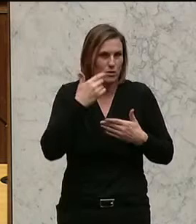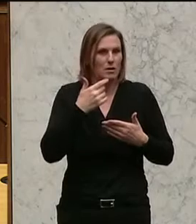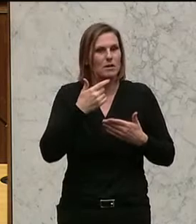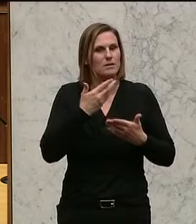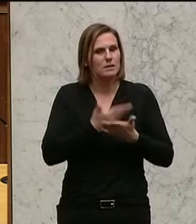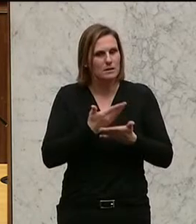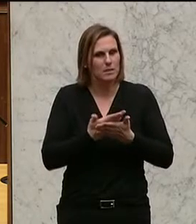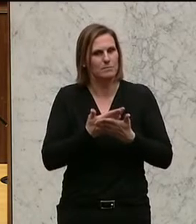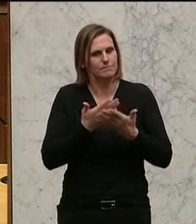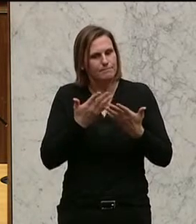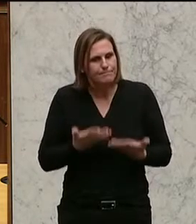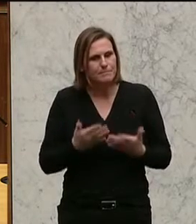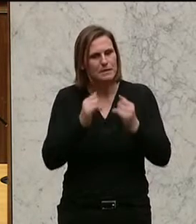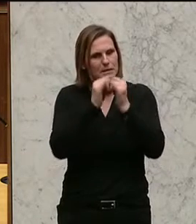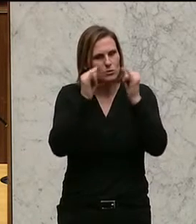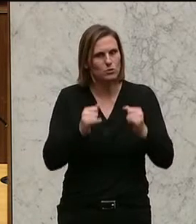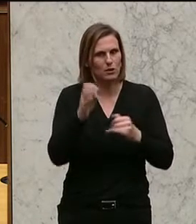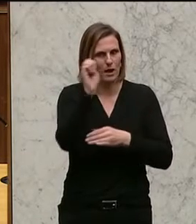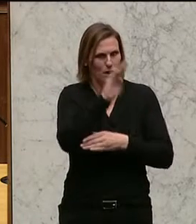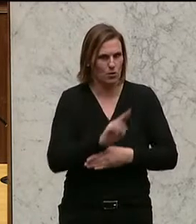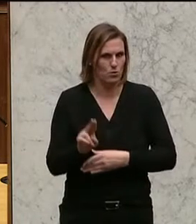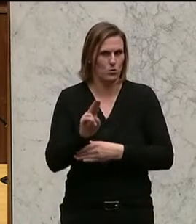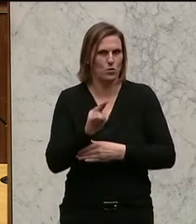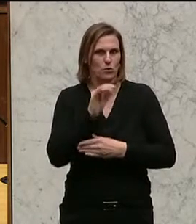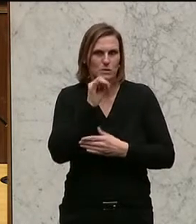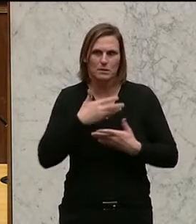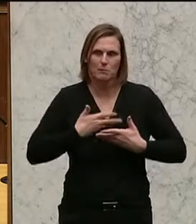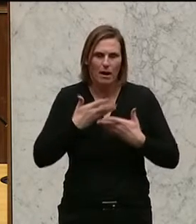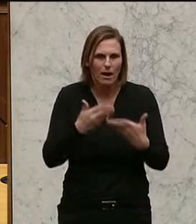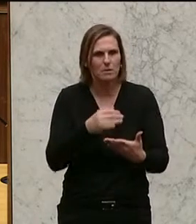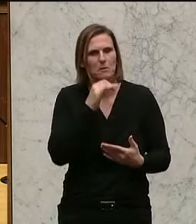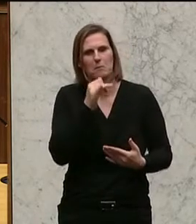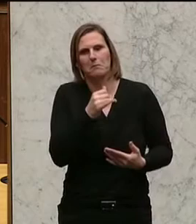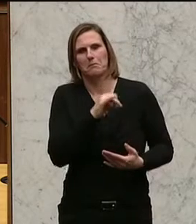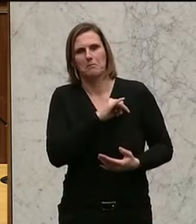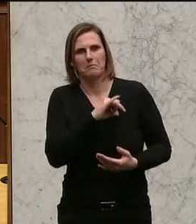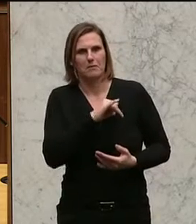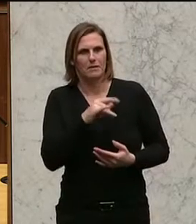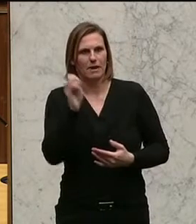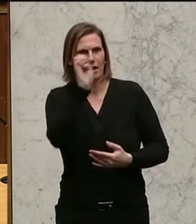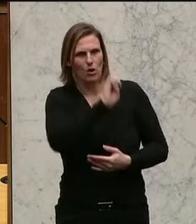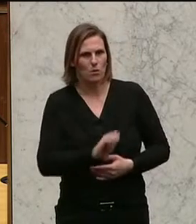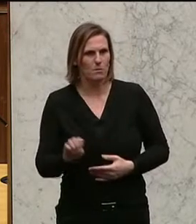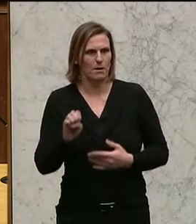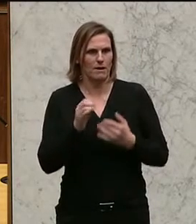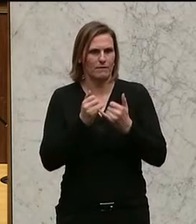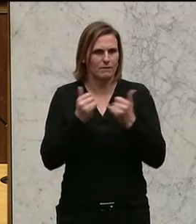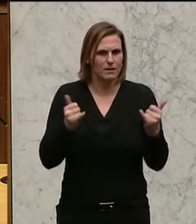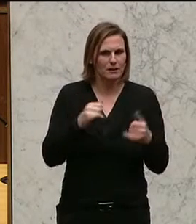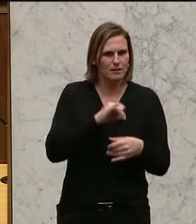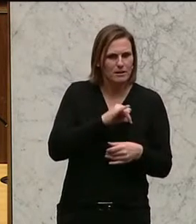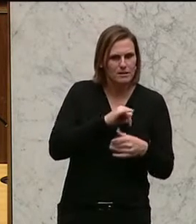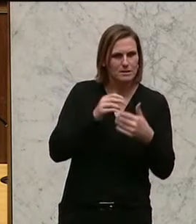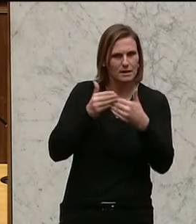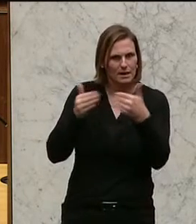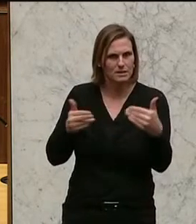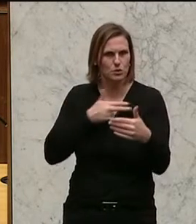evident, dass die Institutionen der Europäischen Union nicht bereit und nicht daran interessiert sind, Europa seine Grenzen, seine Interessen, seinen